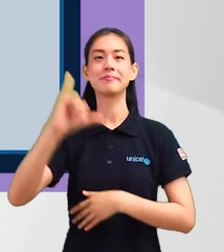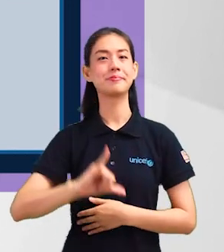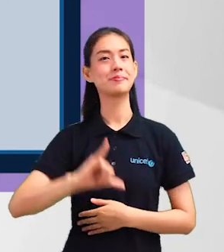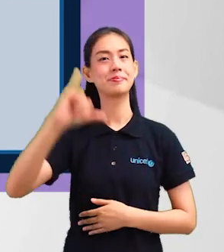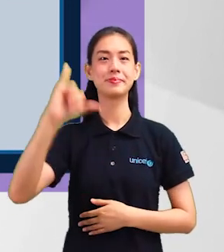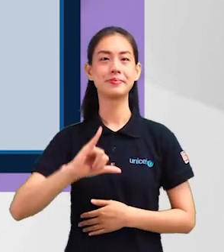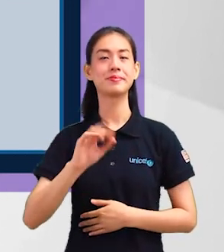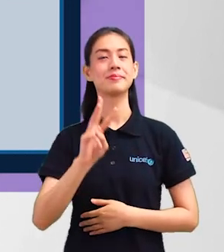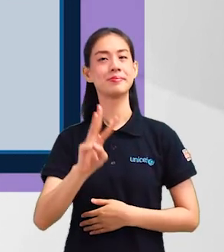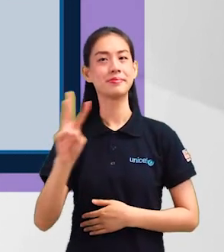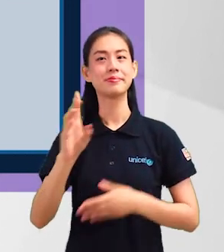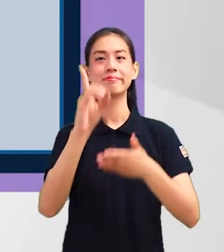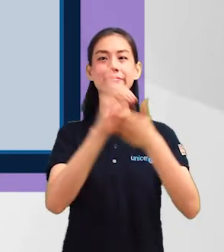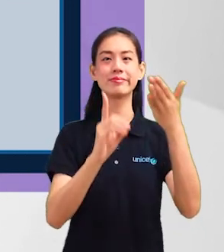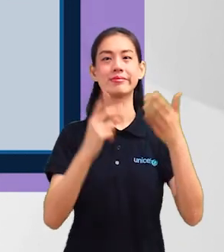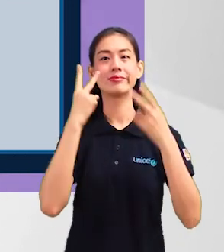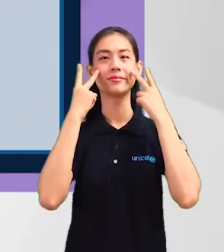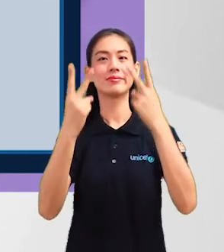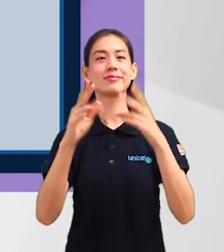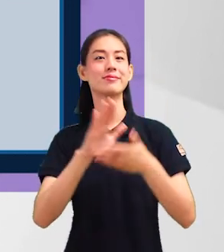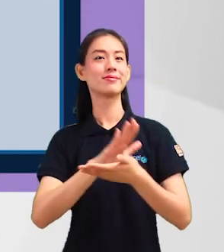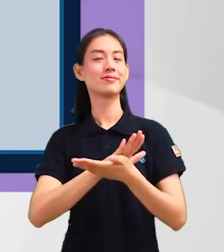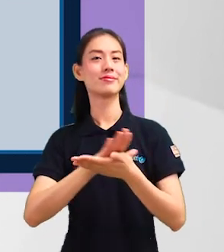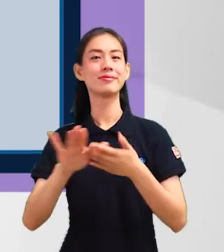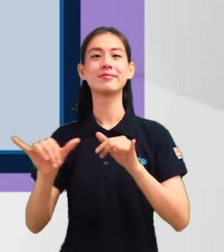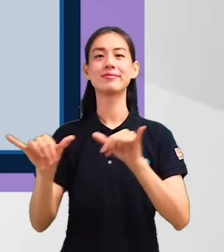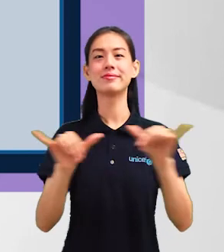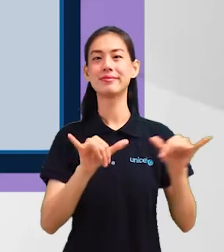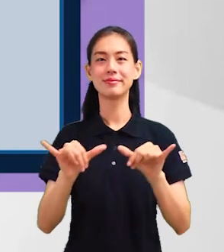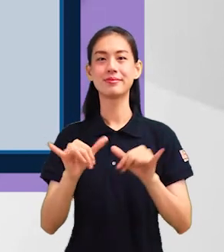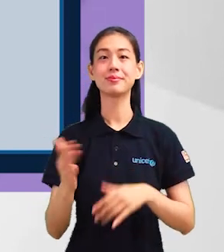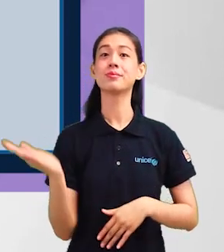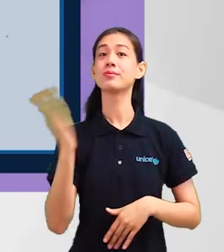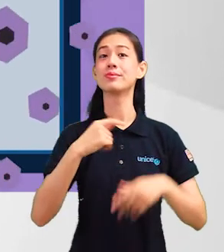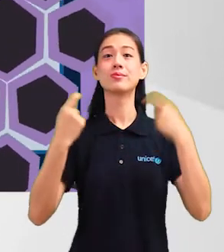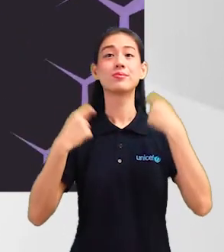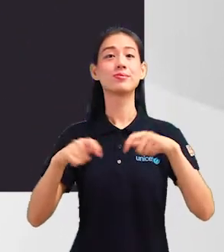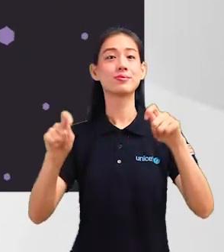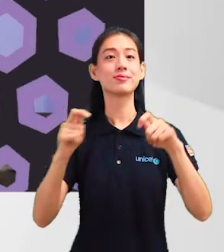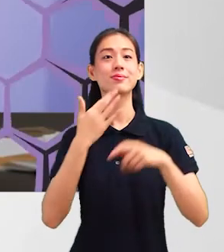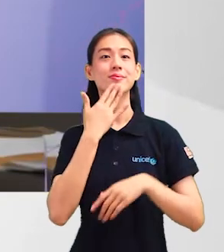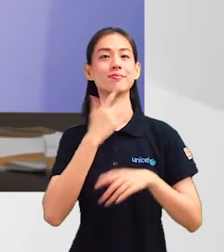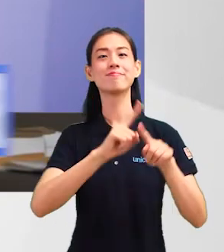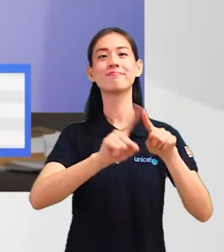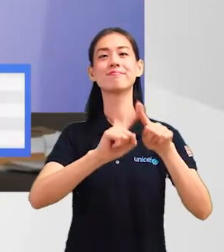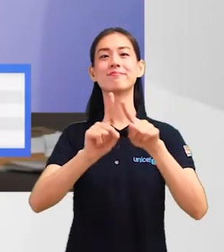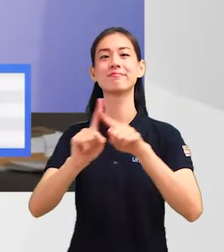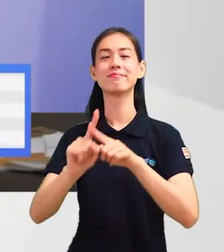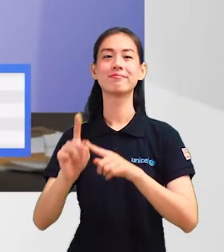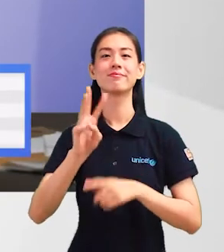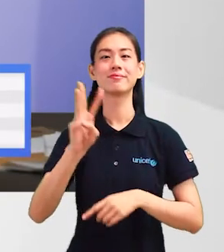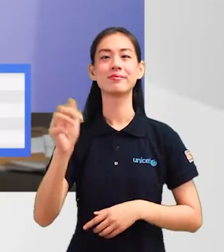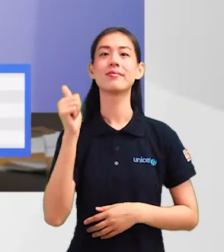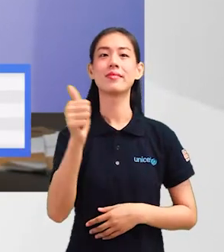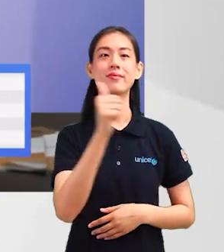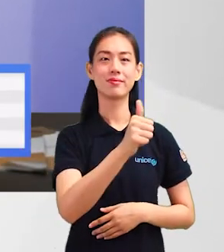menggunakan CSS yang sama, rupa bentuk laman web kita akan kelihatan sama di semua halaman. Jom cuba dengan warna yang pelbagai dalam